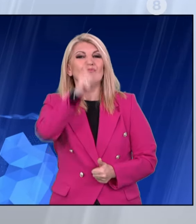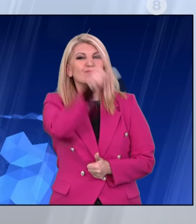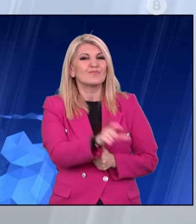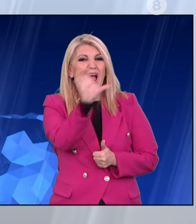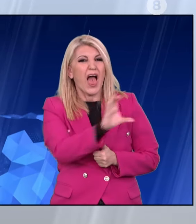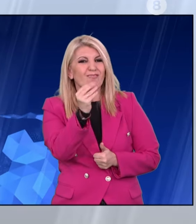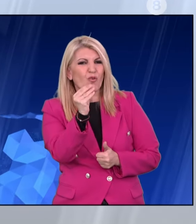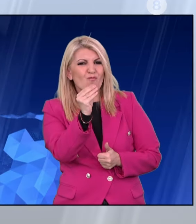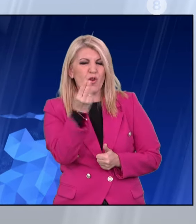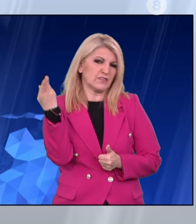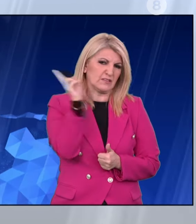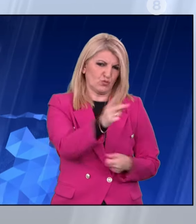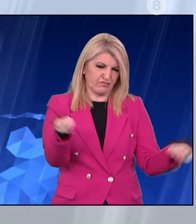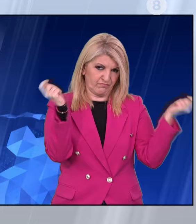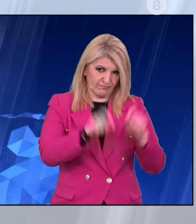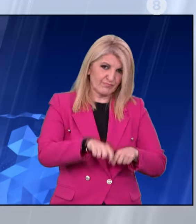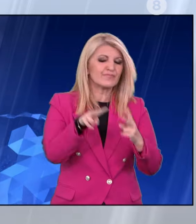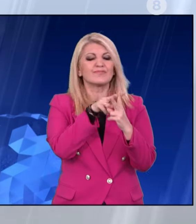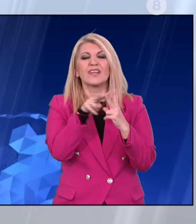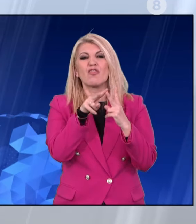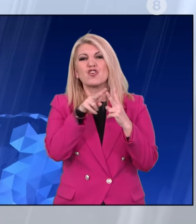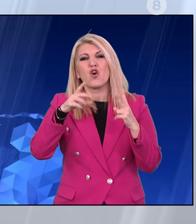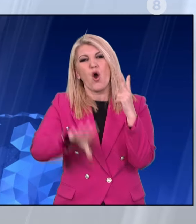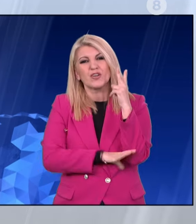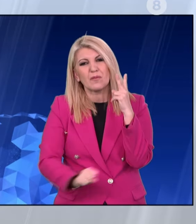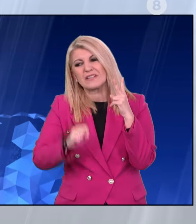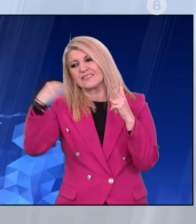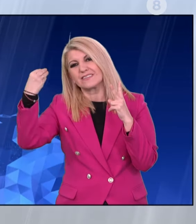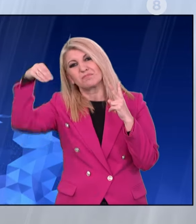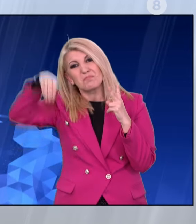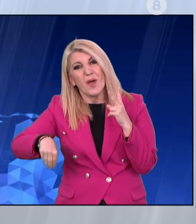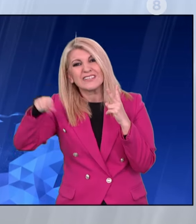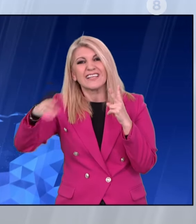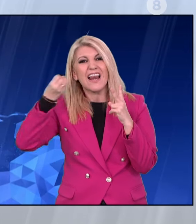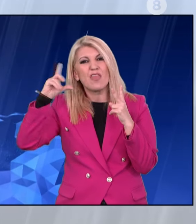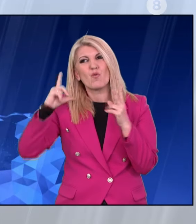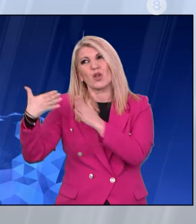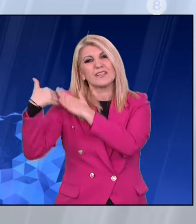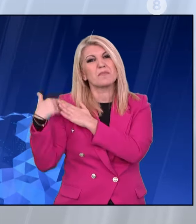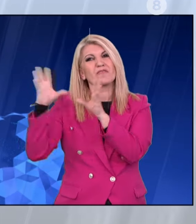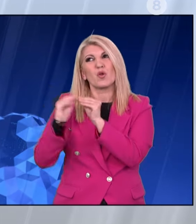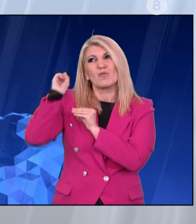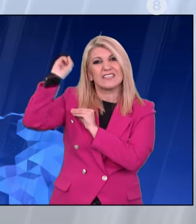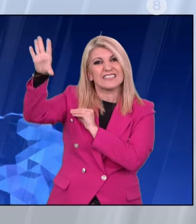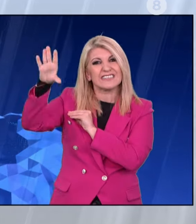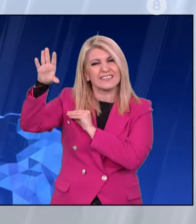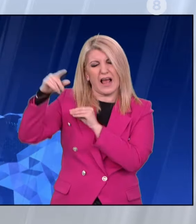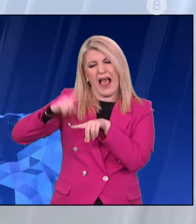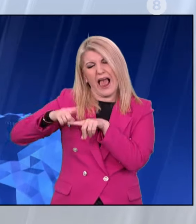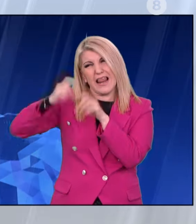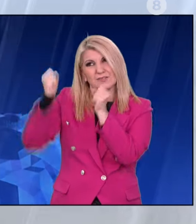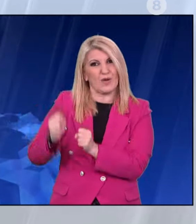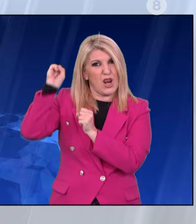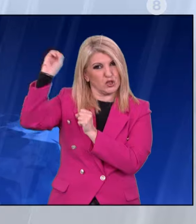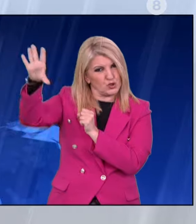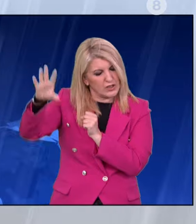Μιχάλης Σταυριανουδάκη και του πρώην Γραμματέα από Δήμο Νίκου Θεοδωρόπουλου, μέσω του οποίου φαίρεται να έφτασε η λίστα των email στην Ευρωβουλευτή της Νέας Δημοκρατίας. Έγινε ένα ασφάλμα,